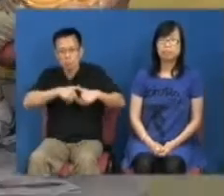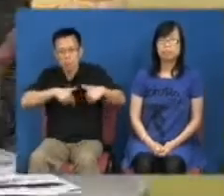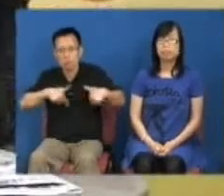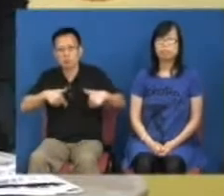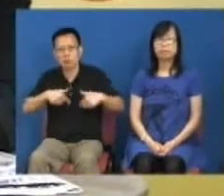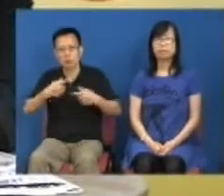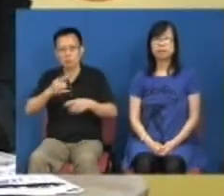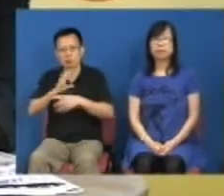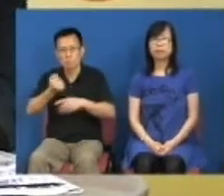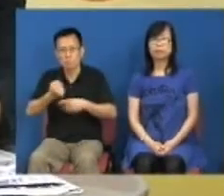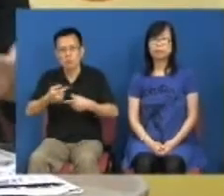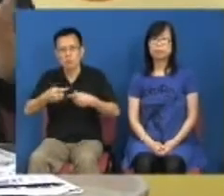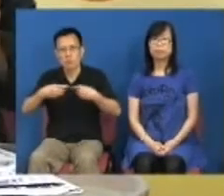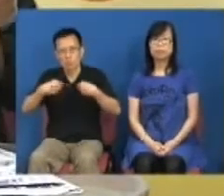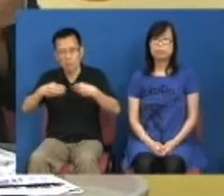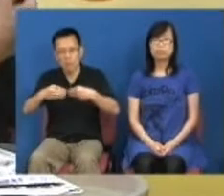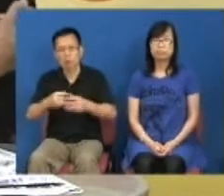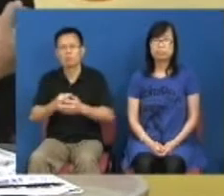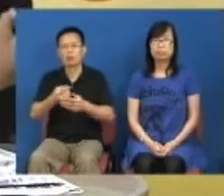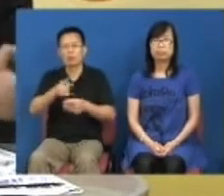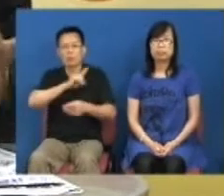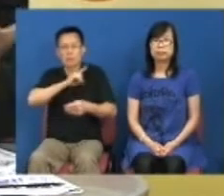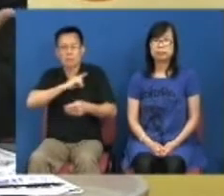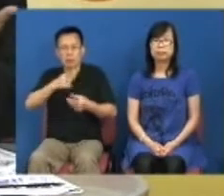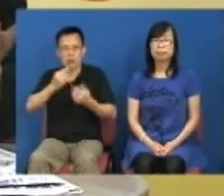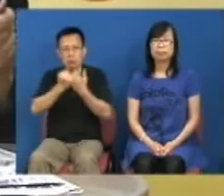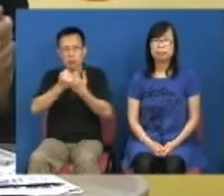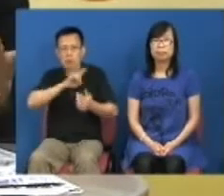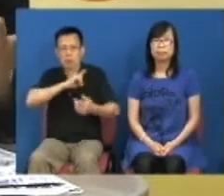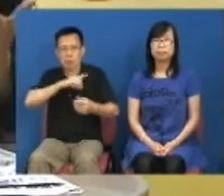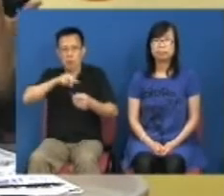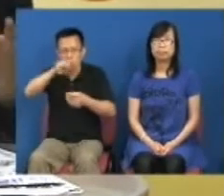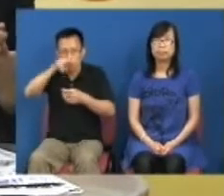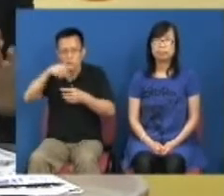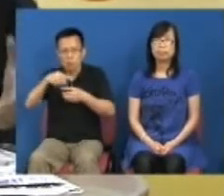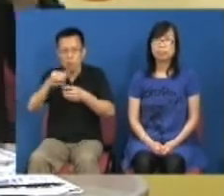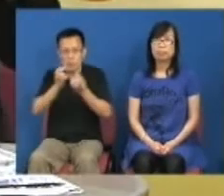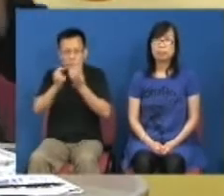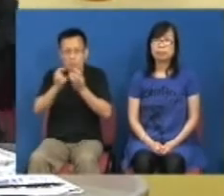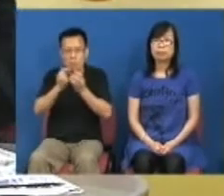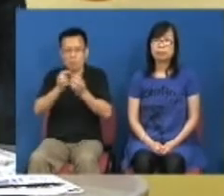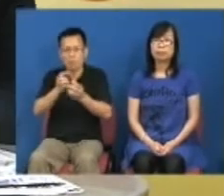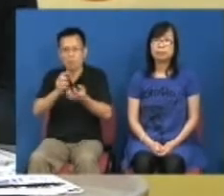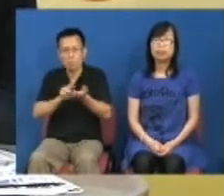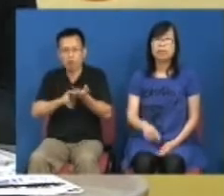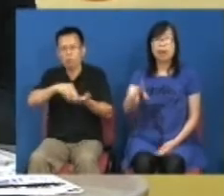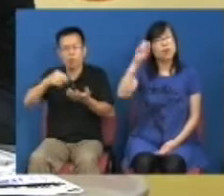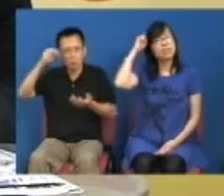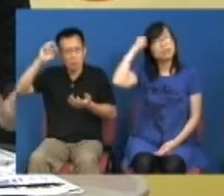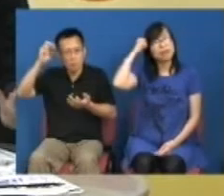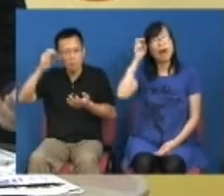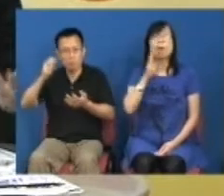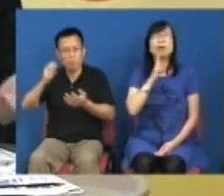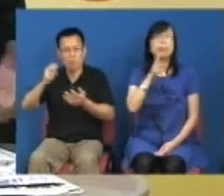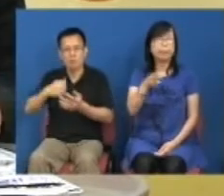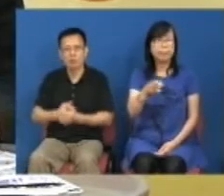因为通识教育要我们的同学懂得自己找资料懂得自己的思考然后自己去判断独立思维独思考批判精神